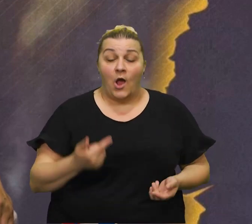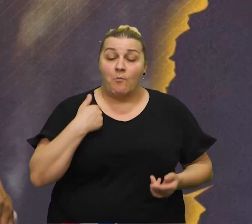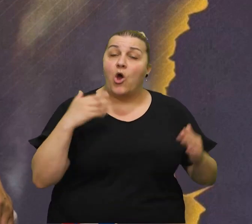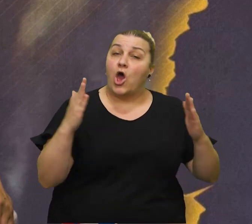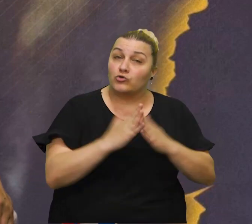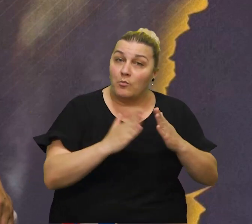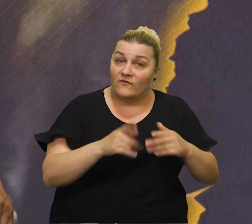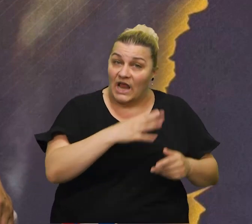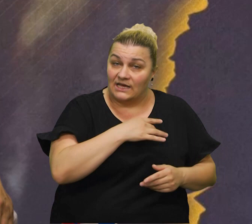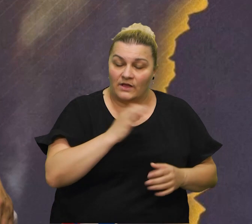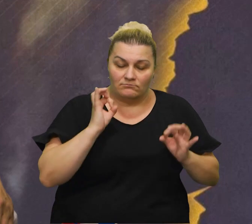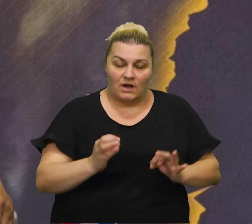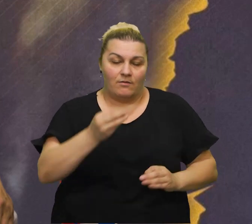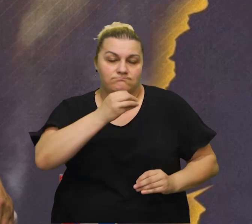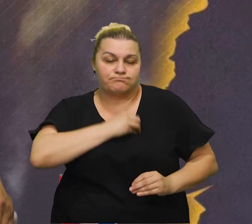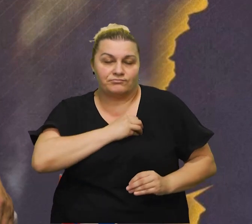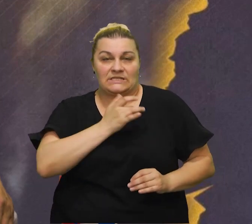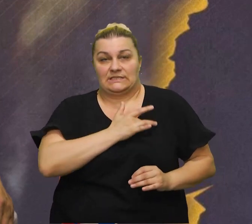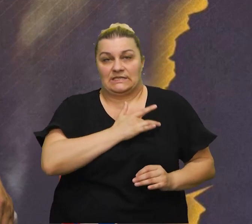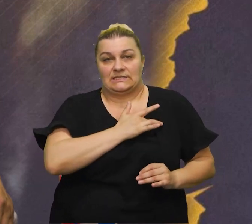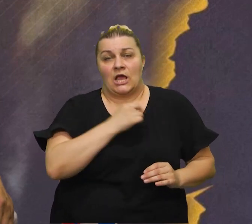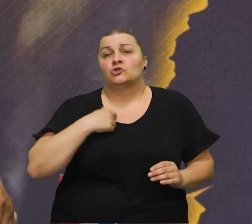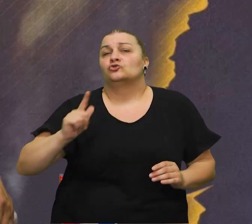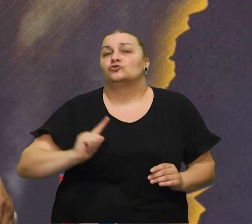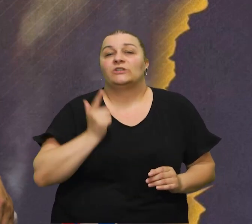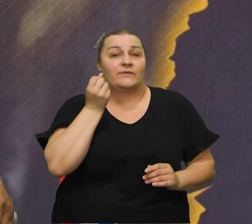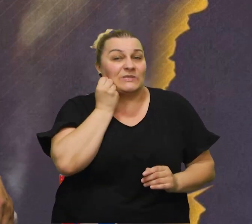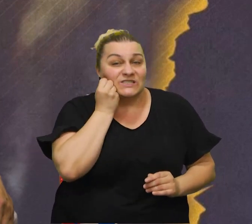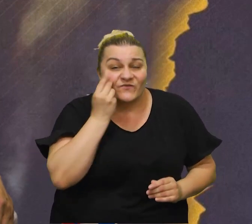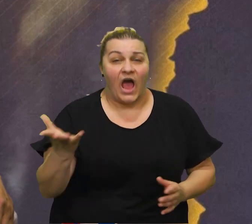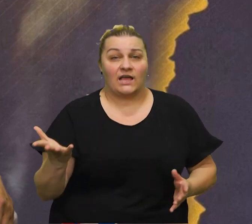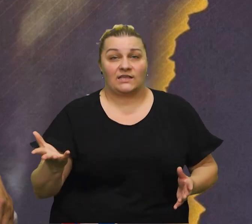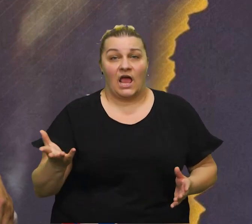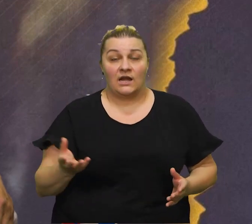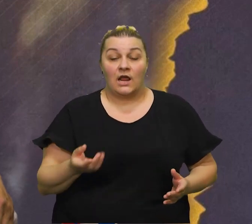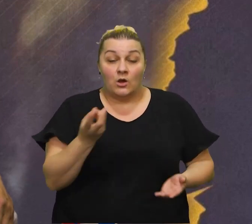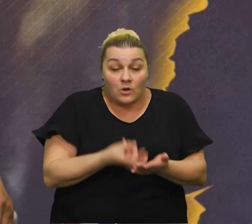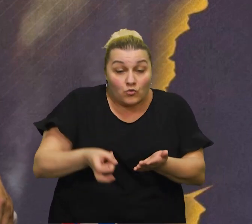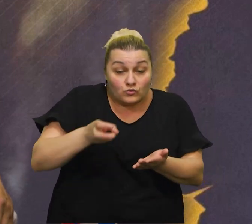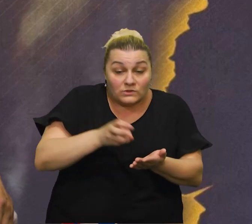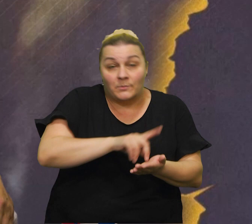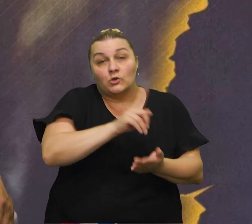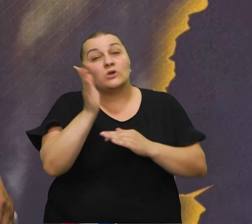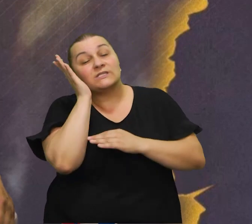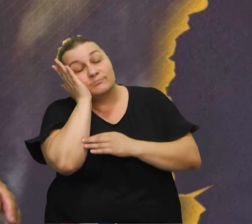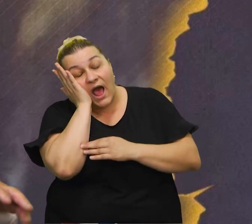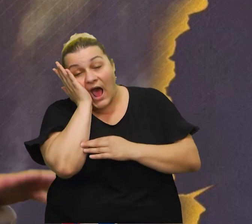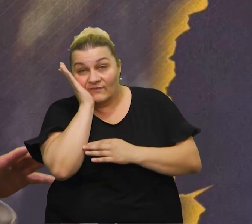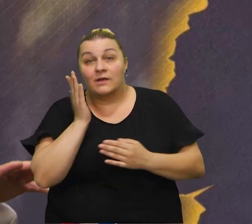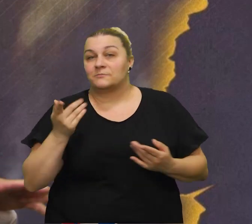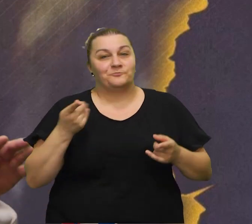moja domovina Hrvatska u srcu znači ja nju živim svaki dan svaki dan od kada se digne nekad idem spad nije to